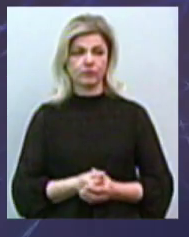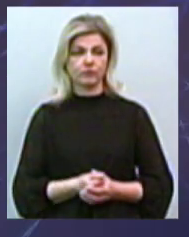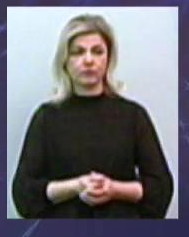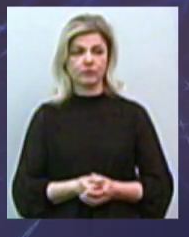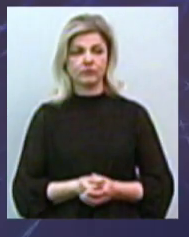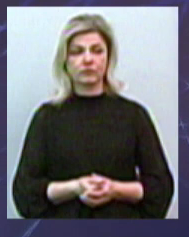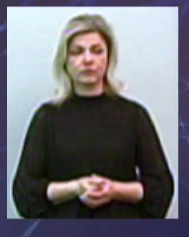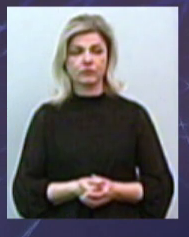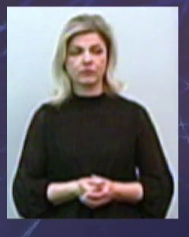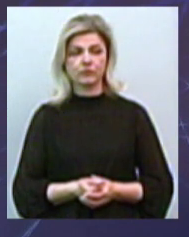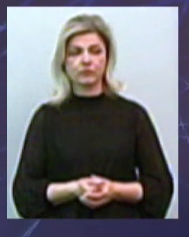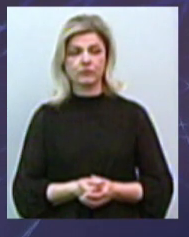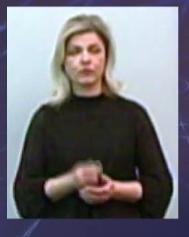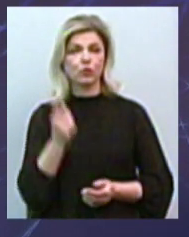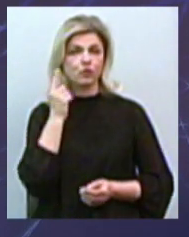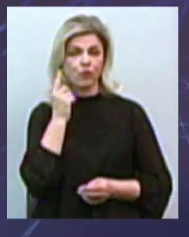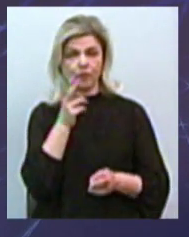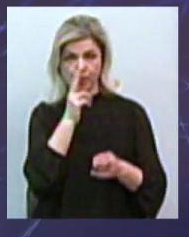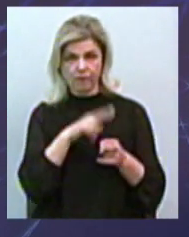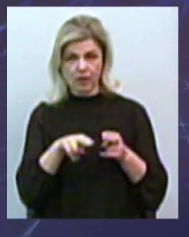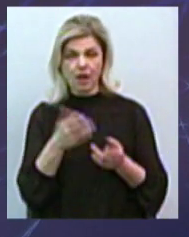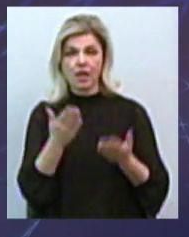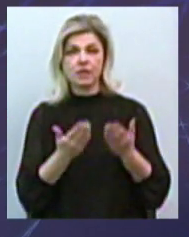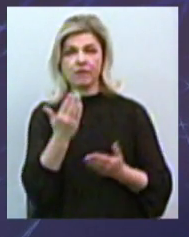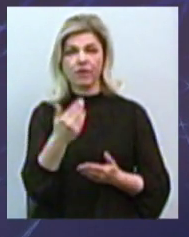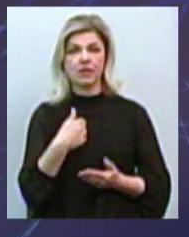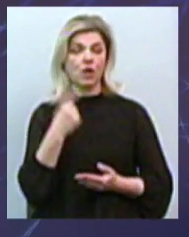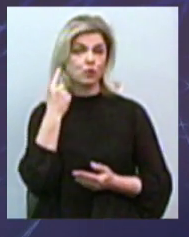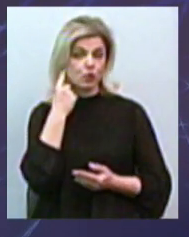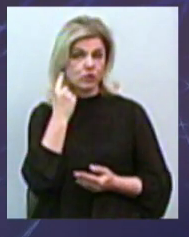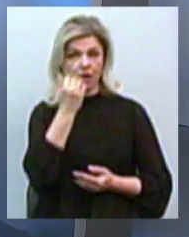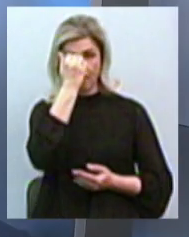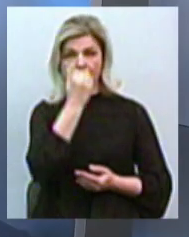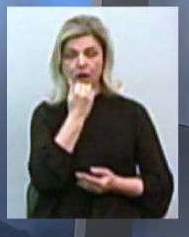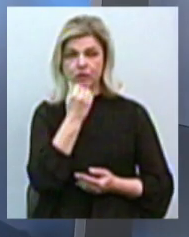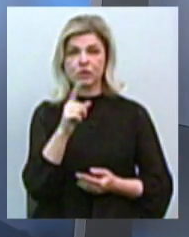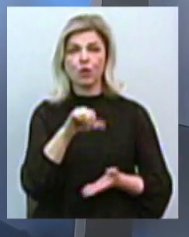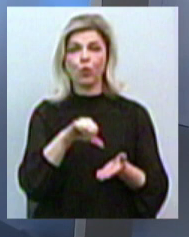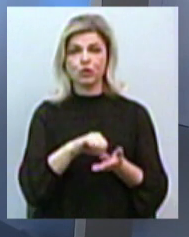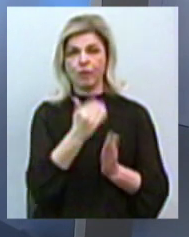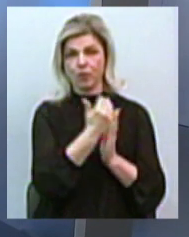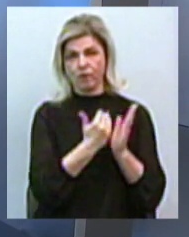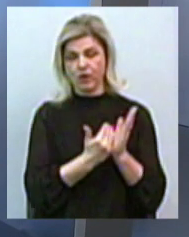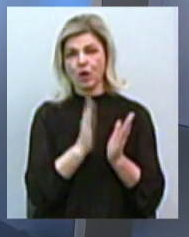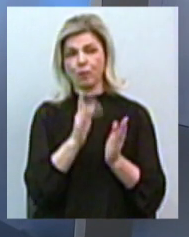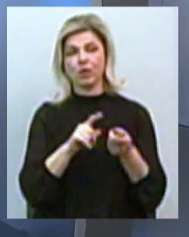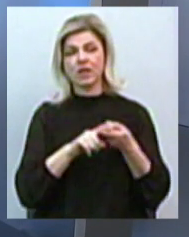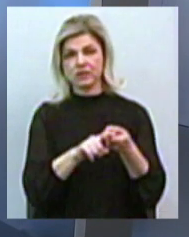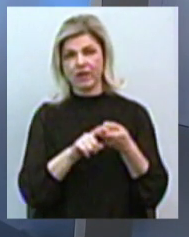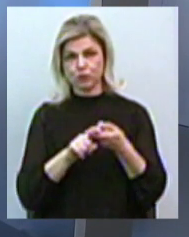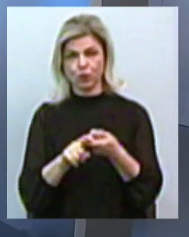Десь звук увірвався. Дякую. Якщо ви нас чуєте, пане Василю, дякую за участь в програмі. Будемо на зв'язку. Не слухаю.